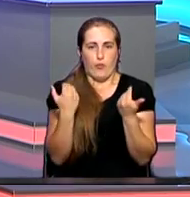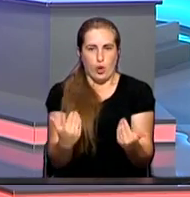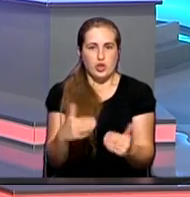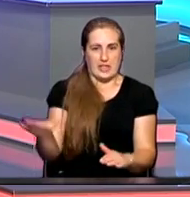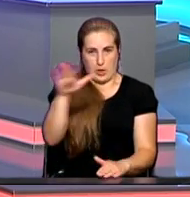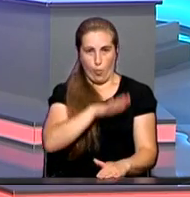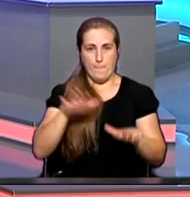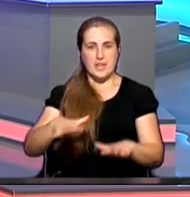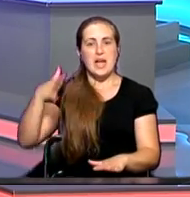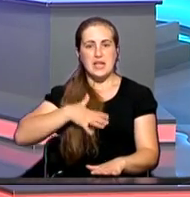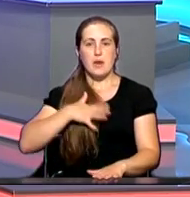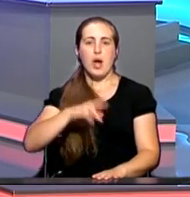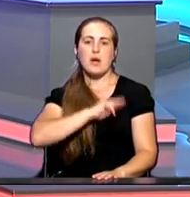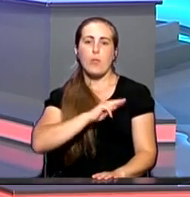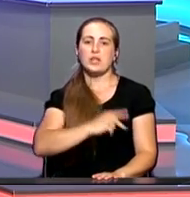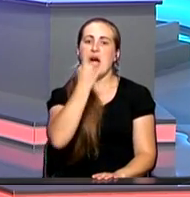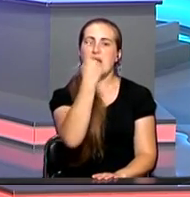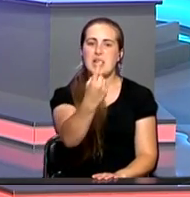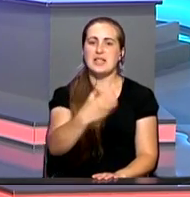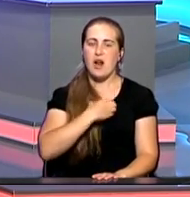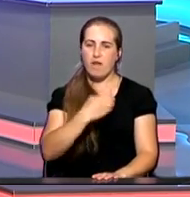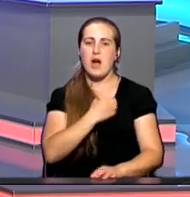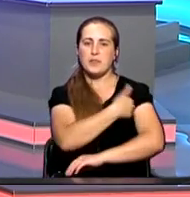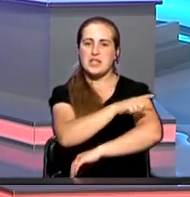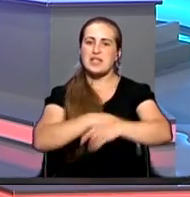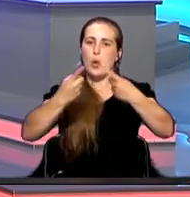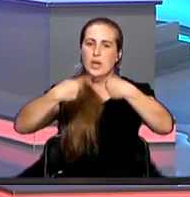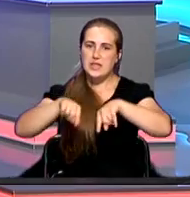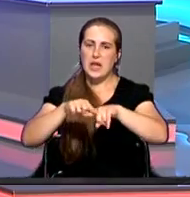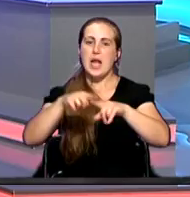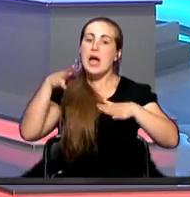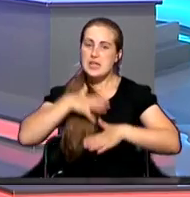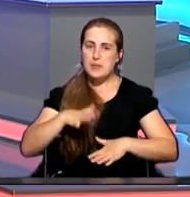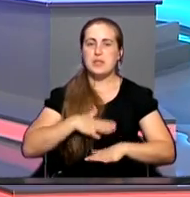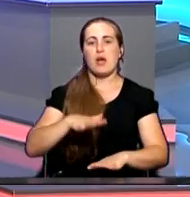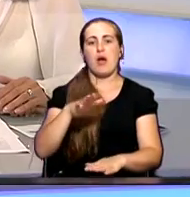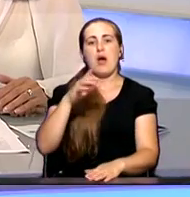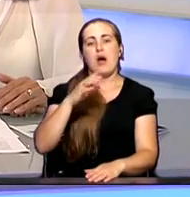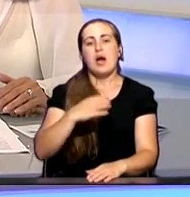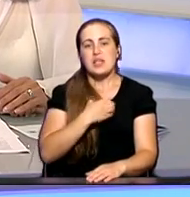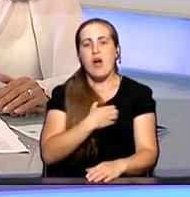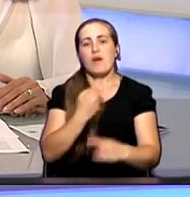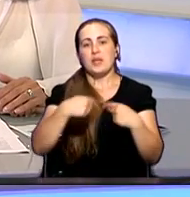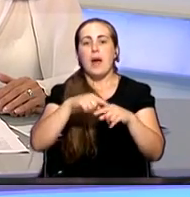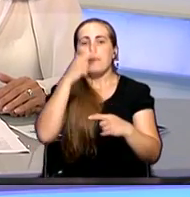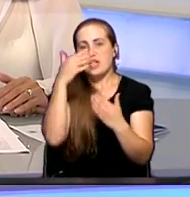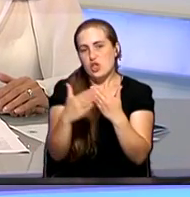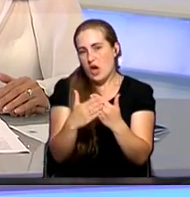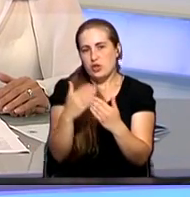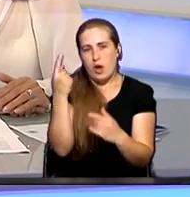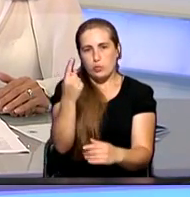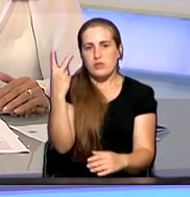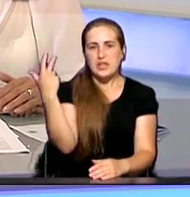на территории Республики Крым работает одна страховая медицинская организация, Крымская страховая медицинская организация. В ближайшую неделю-две